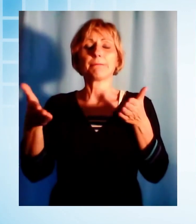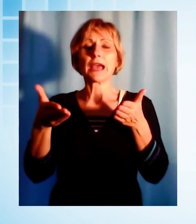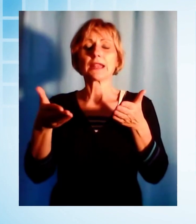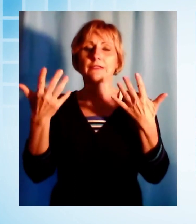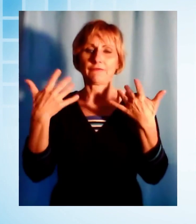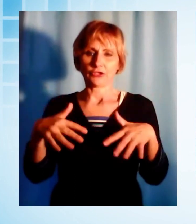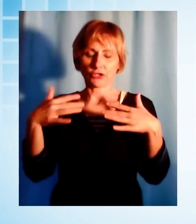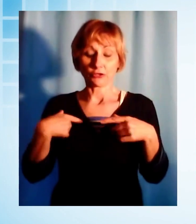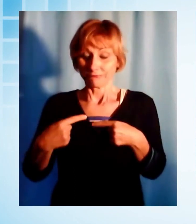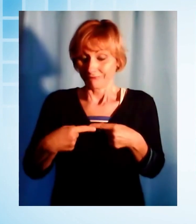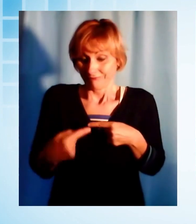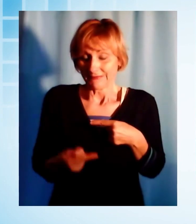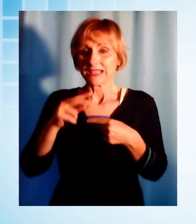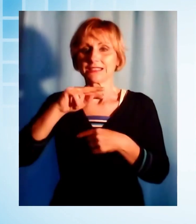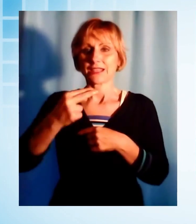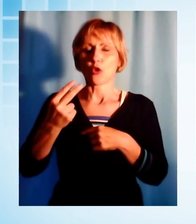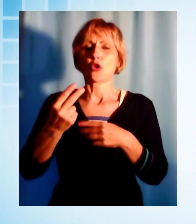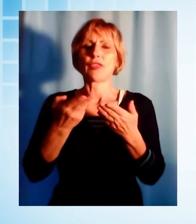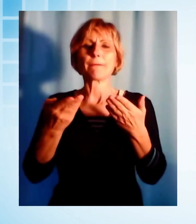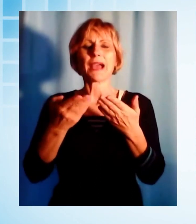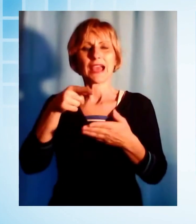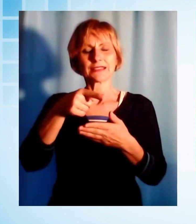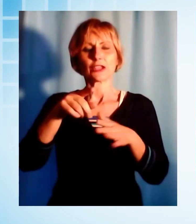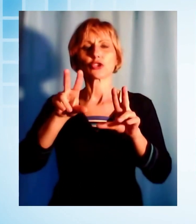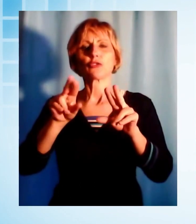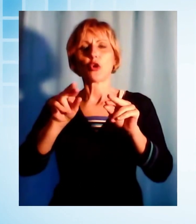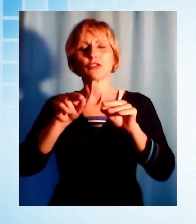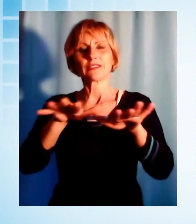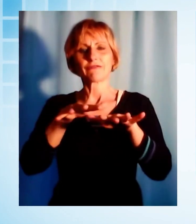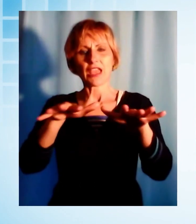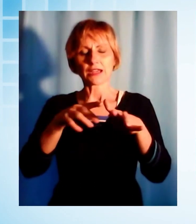tra poco la seconda parte con le notizie di Viareggio e della Versilia.